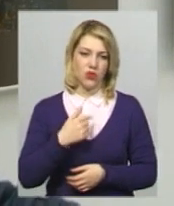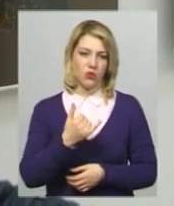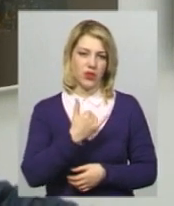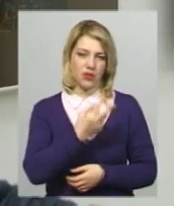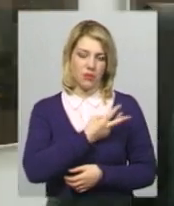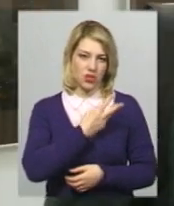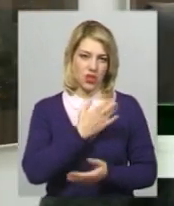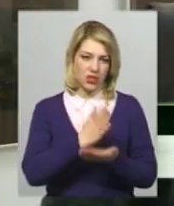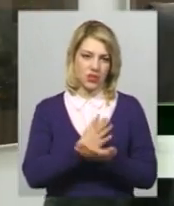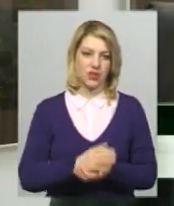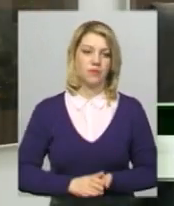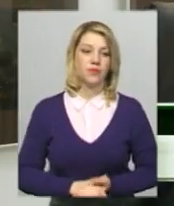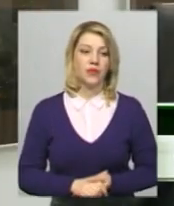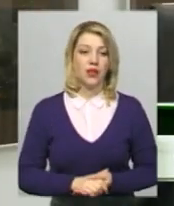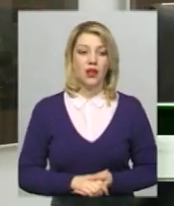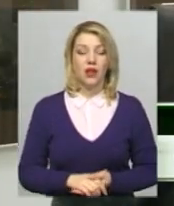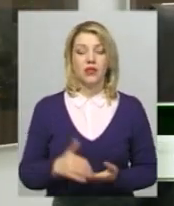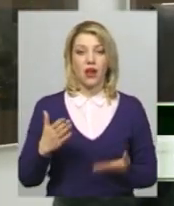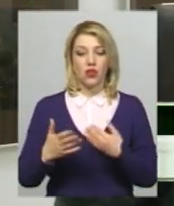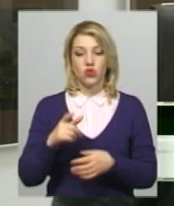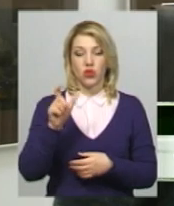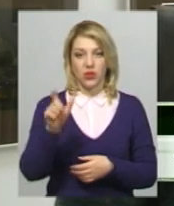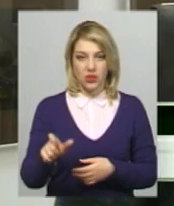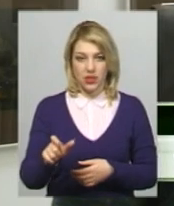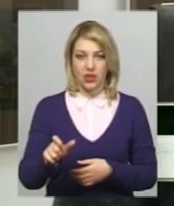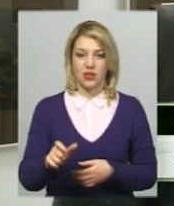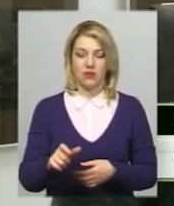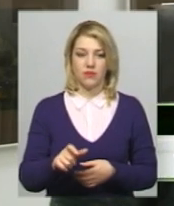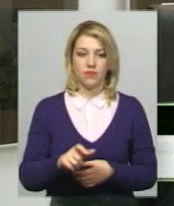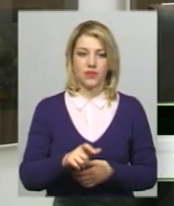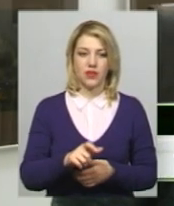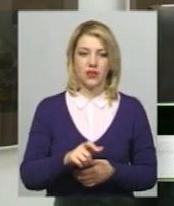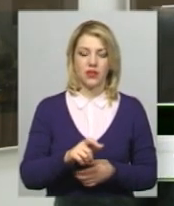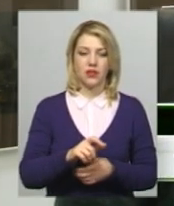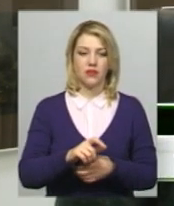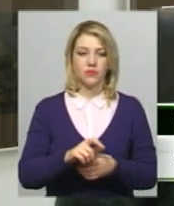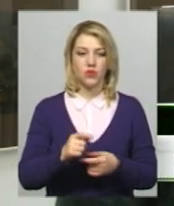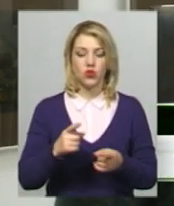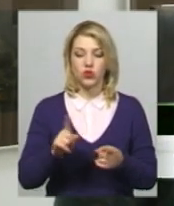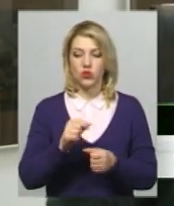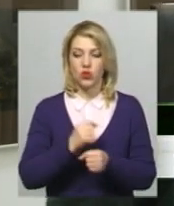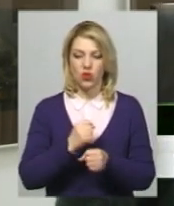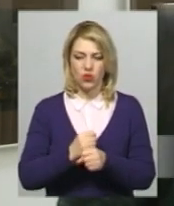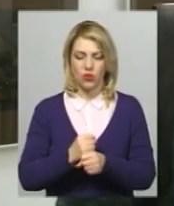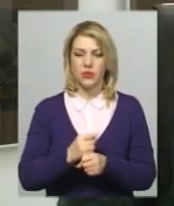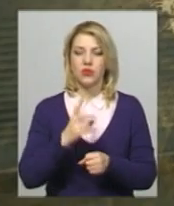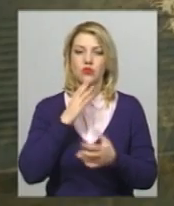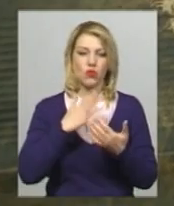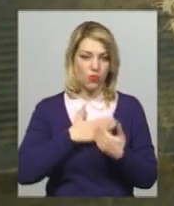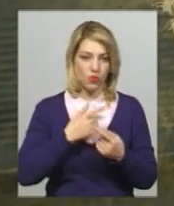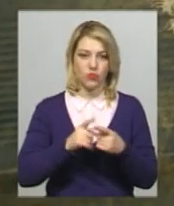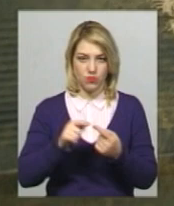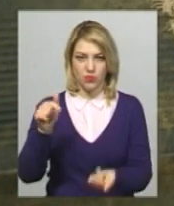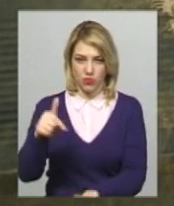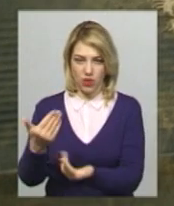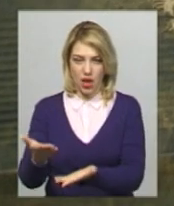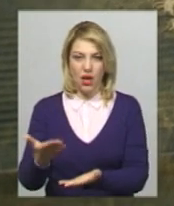з цим завжди. Якщо ти, не важливо, що робиш з любов'ю, це твоє. Якщо ти робиш і тобі почнить, тікай. Андрій